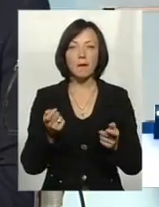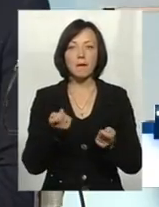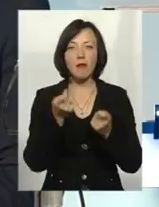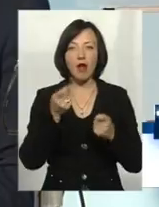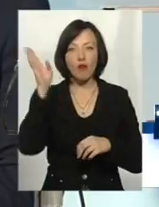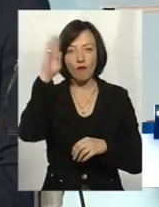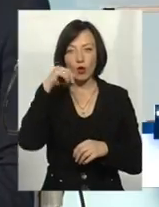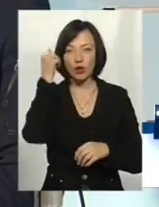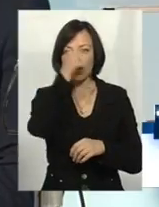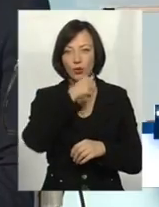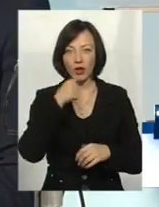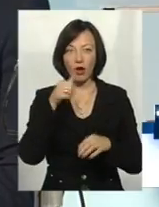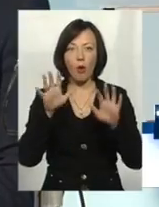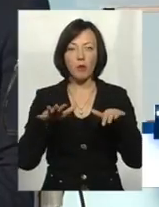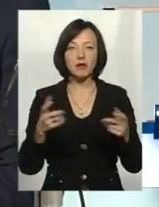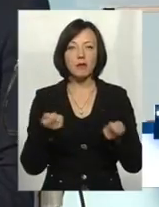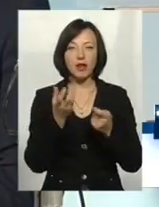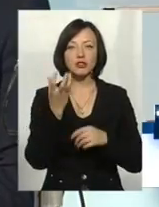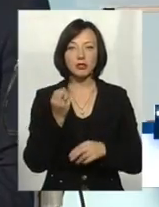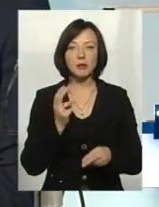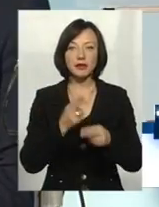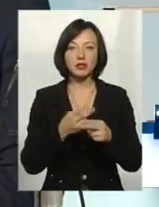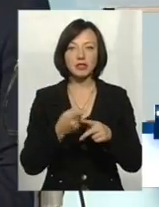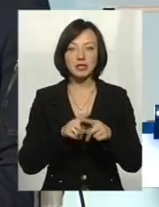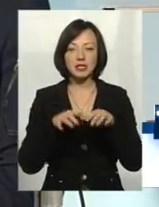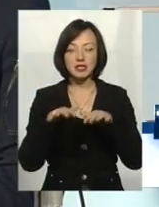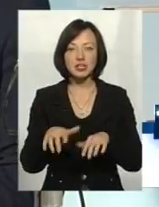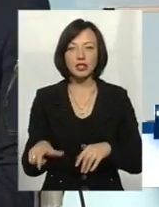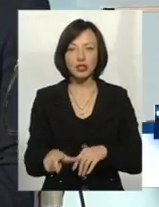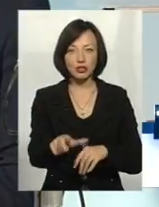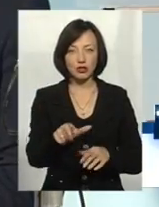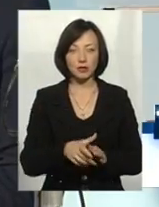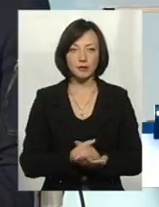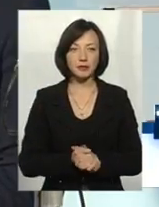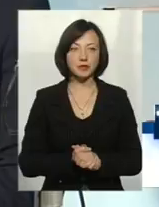роки і так опадів мало, то ще й перешкоджається стік у русло річки.